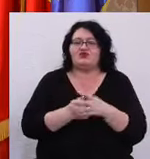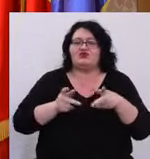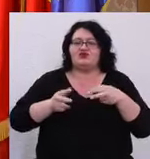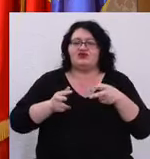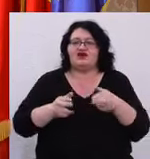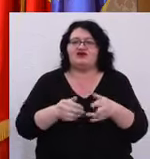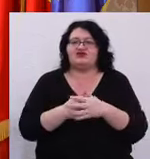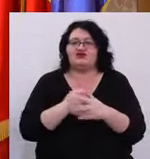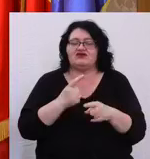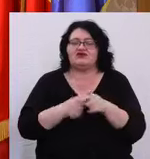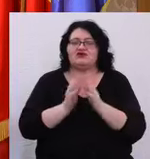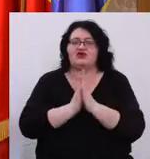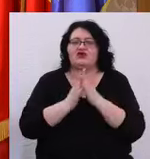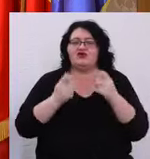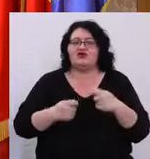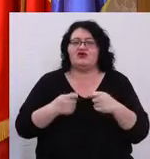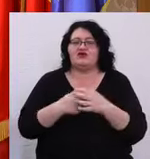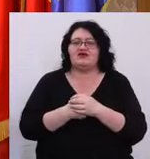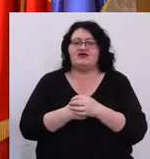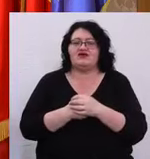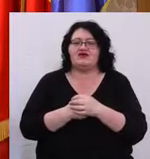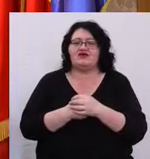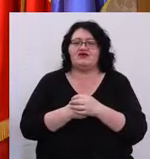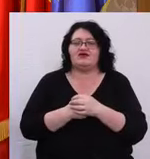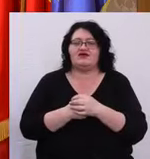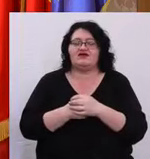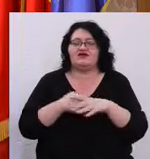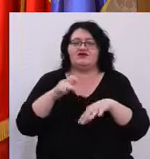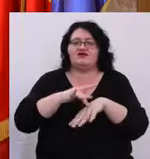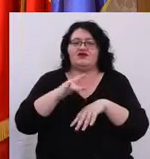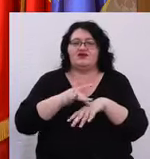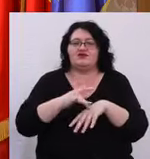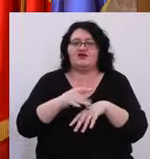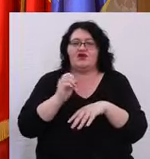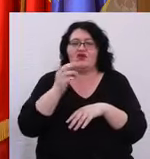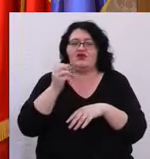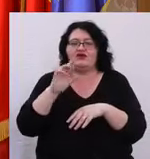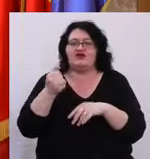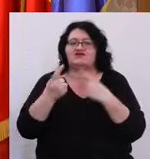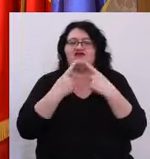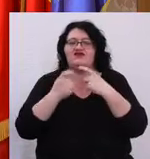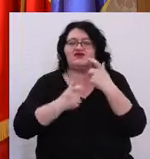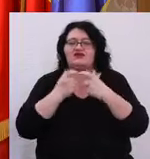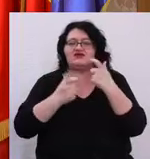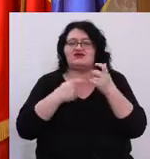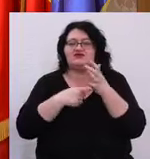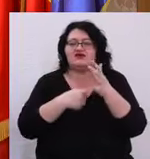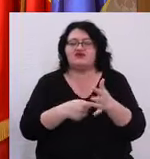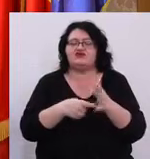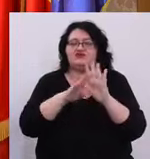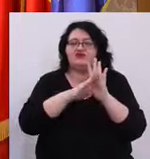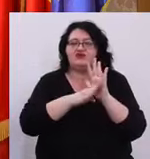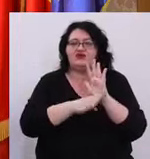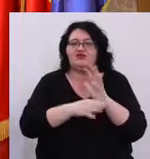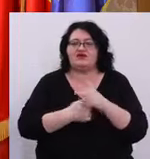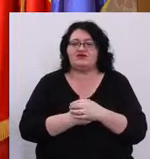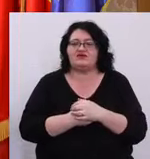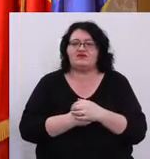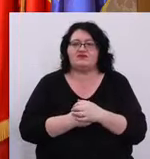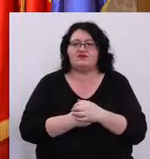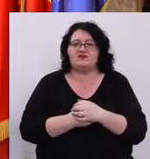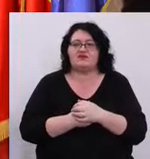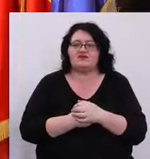cancerului și o rog pe doamna dr. Olimpia Oprea să ne vorbească despre aceste programe. Pă rog!